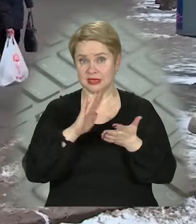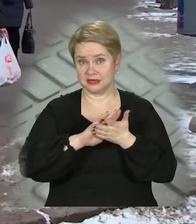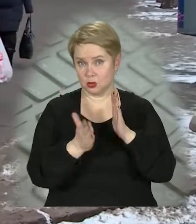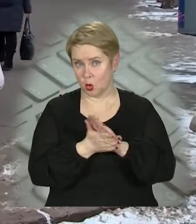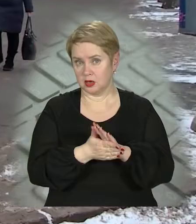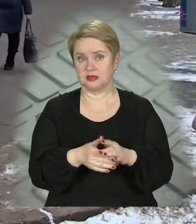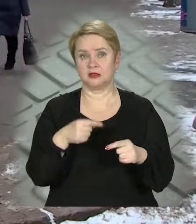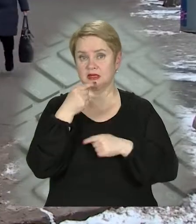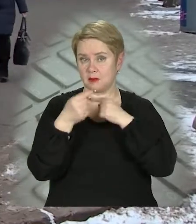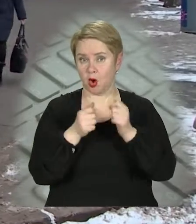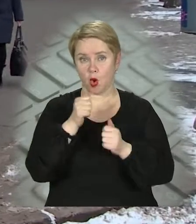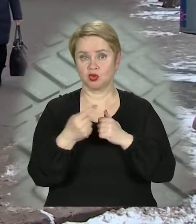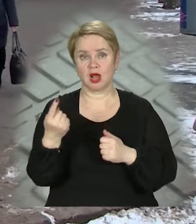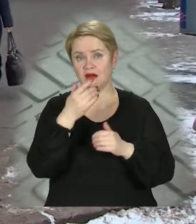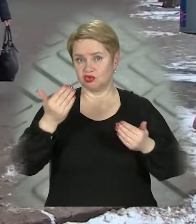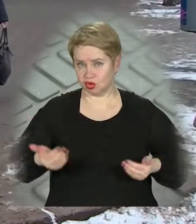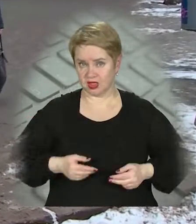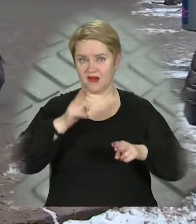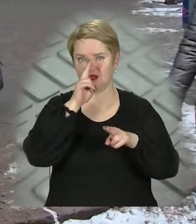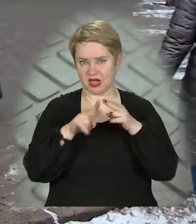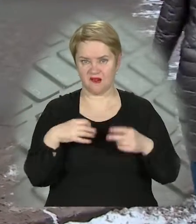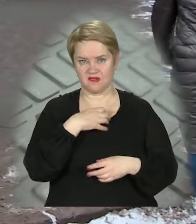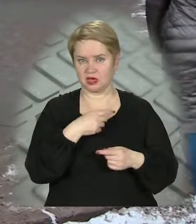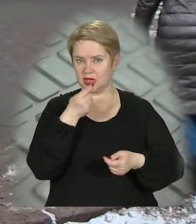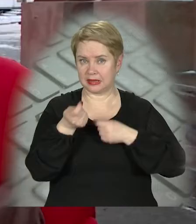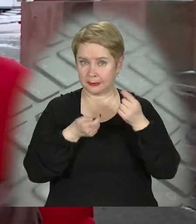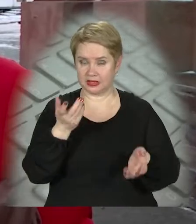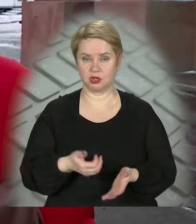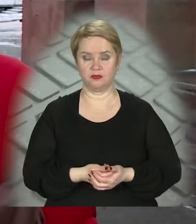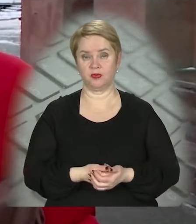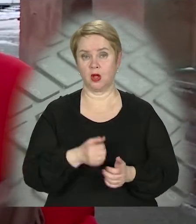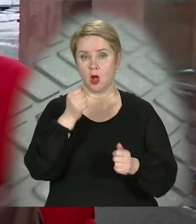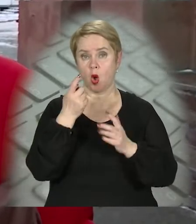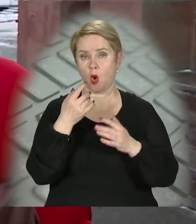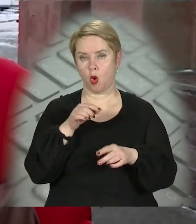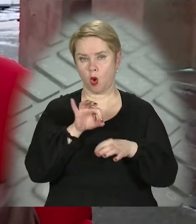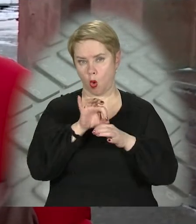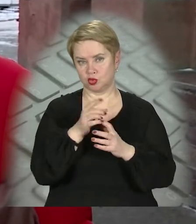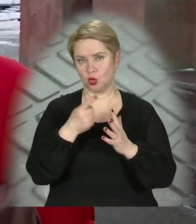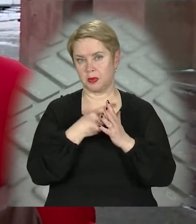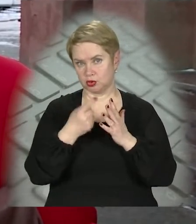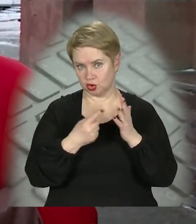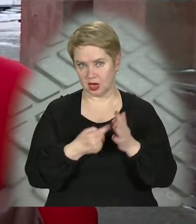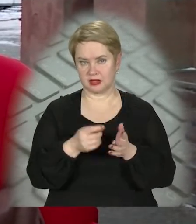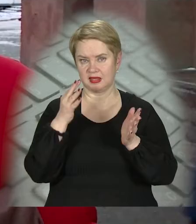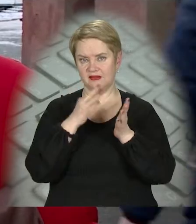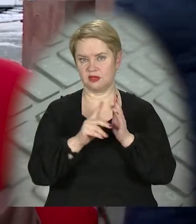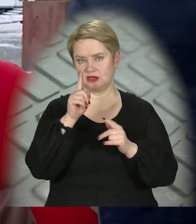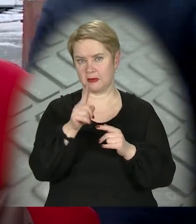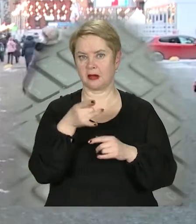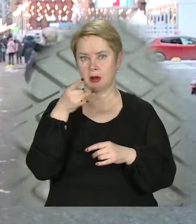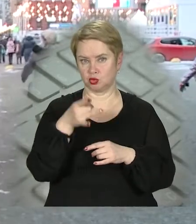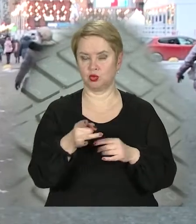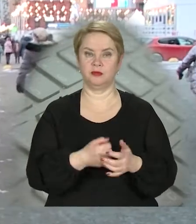типова, що кожен з нас, хоча прасу житті, втрачав важливі дрібнички. Кожену перчатку в 91-м